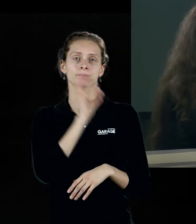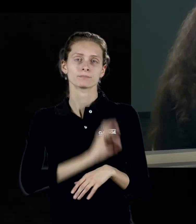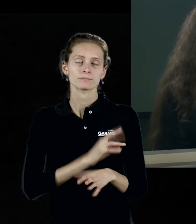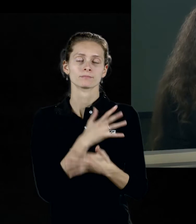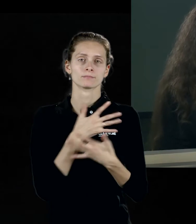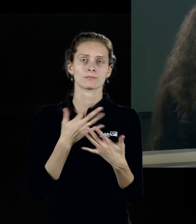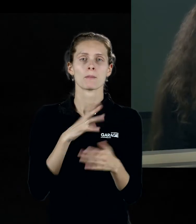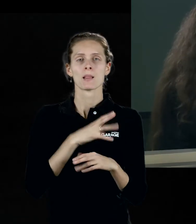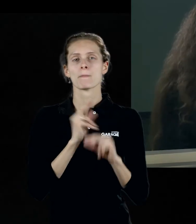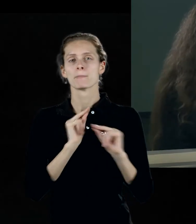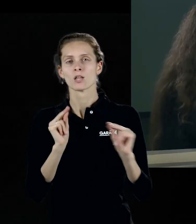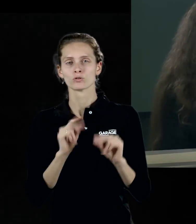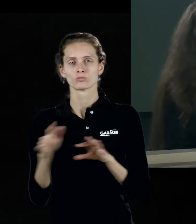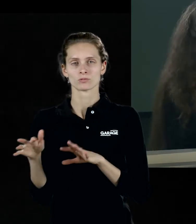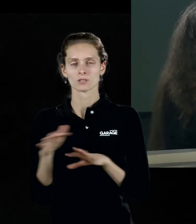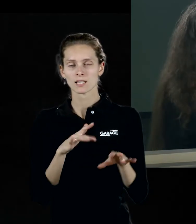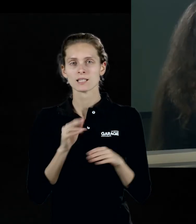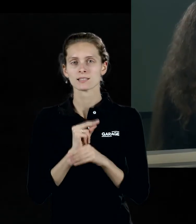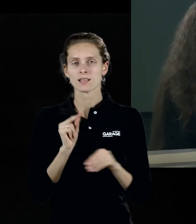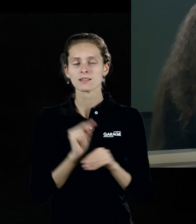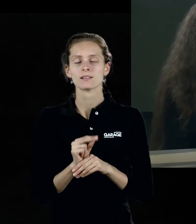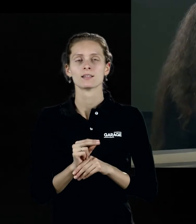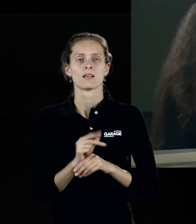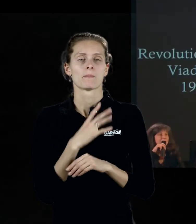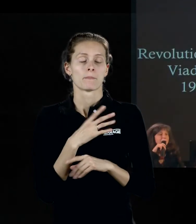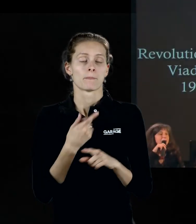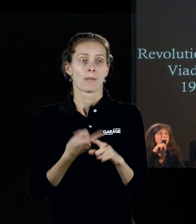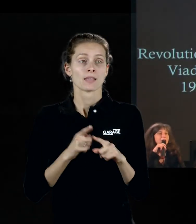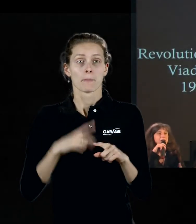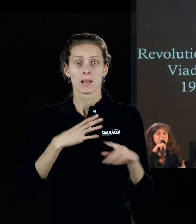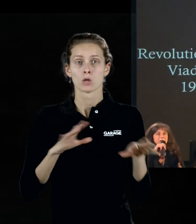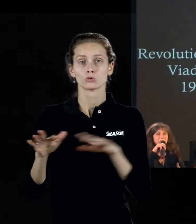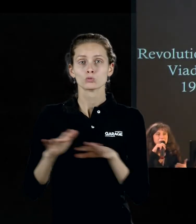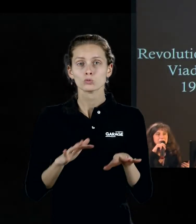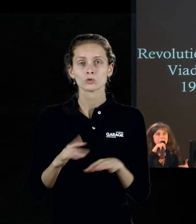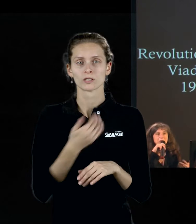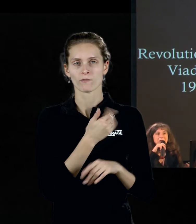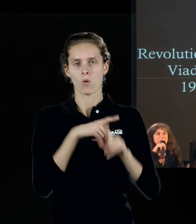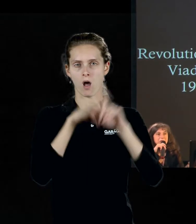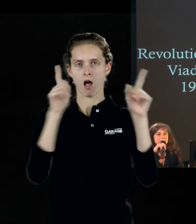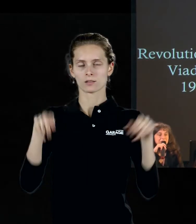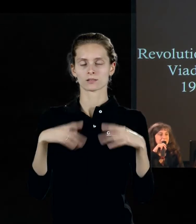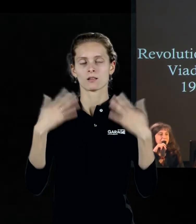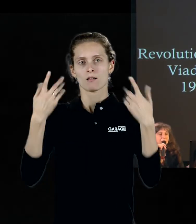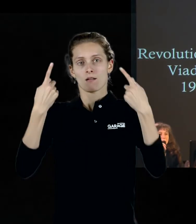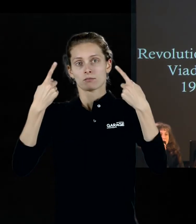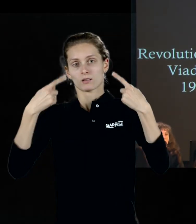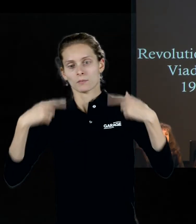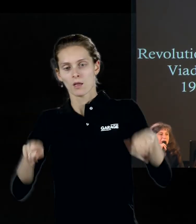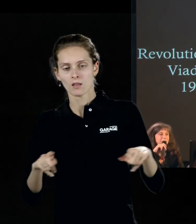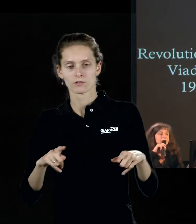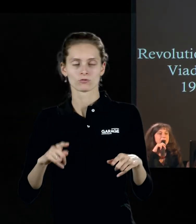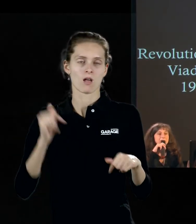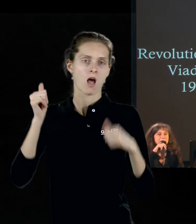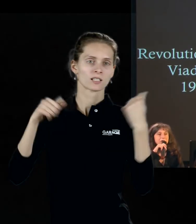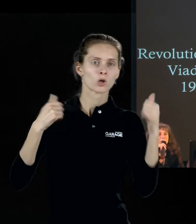педагогической деятельности, и это были одновременно сюжеты его картин, вот этого распадающегося архитектурного